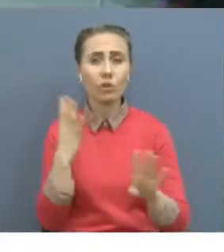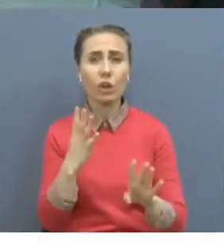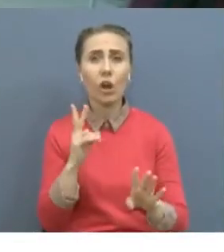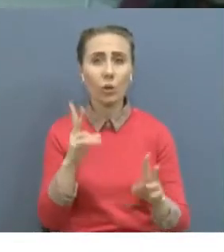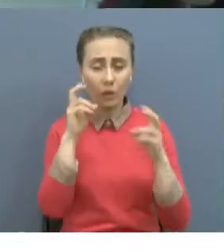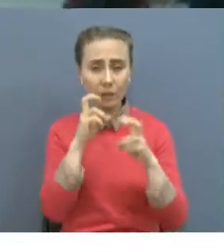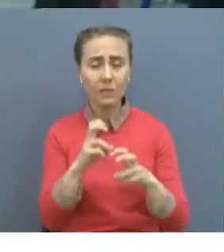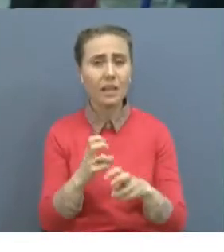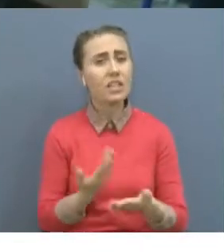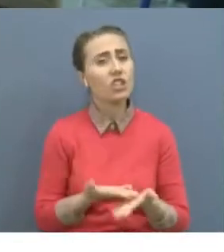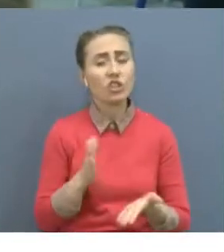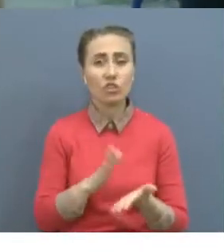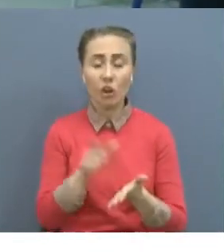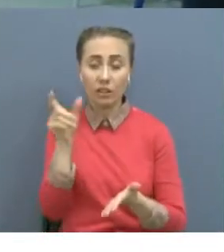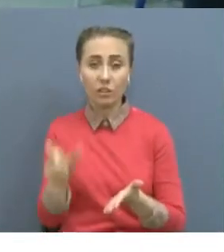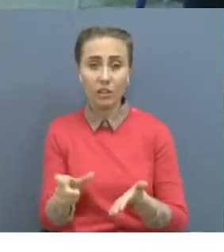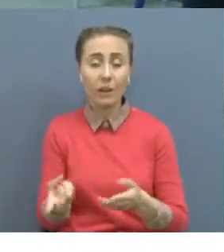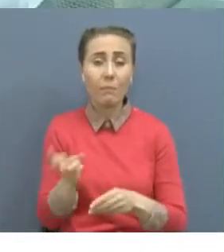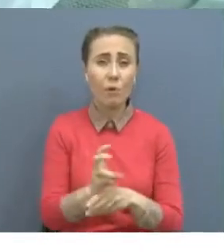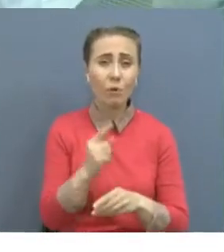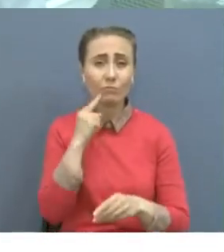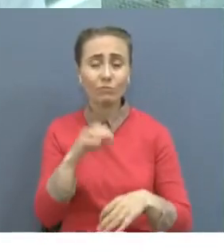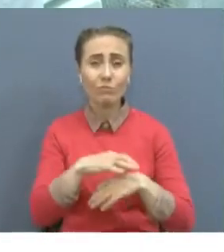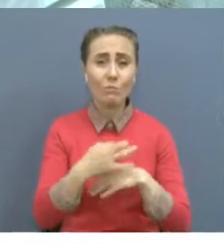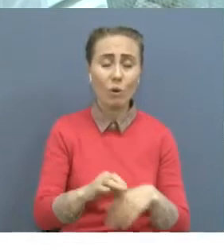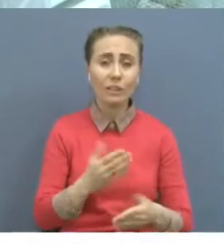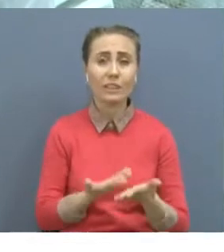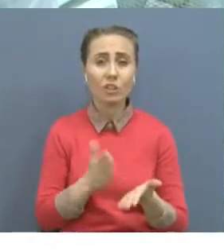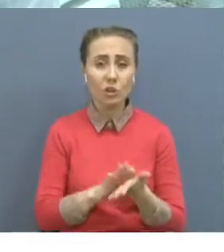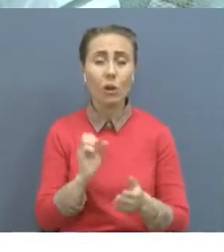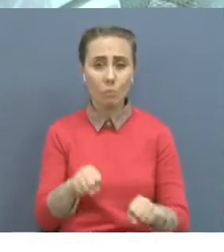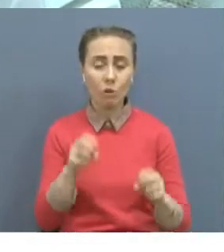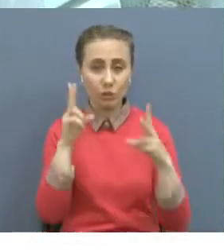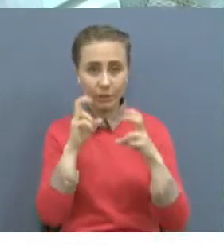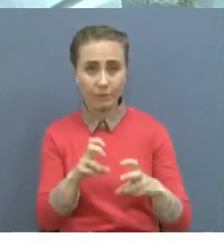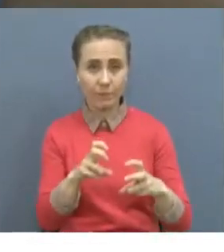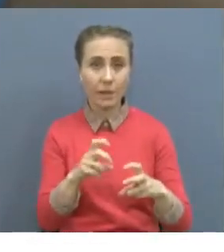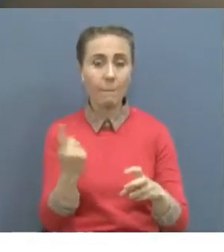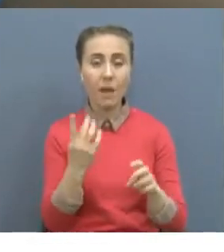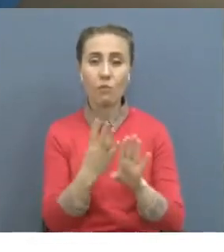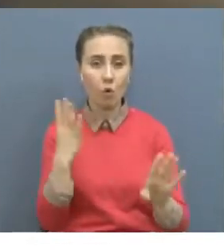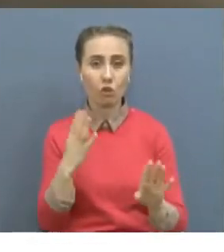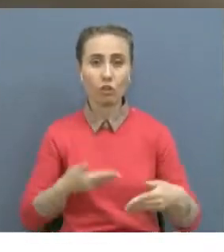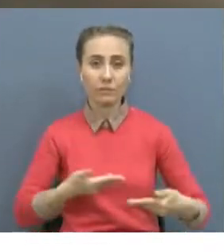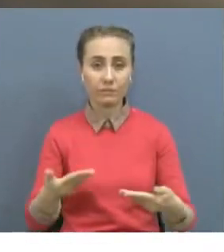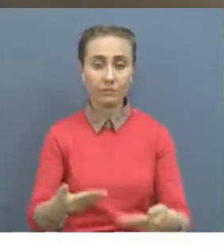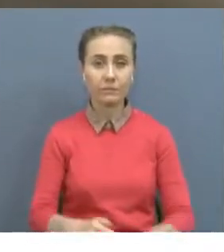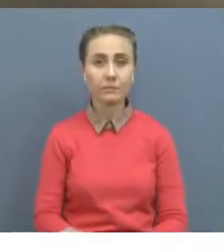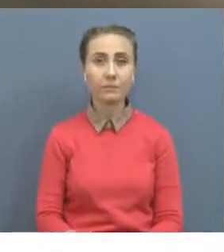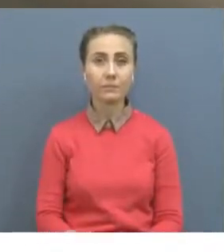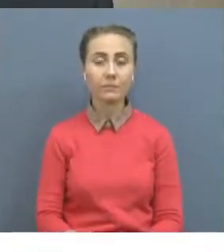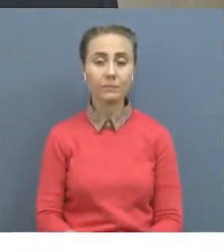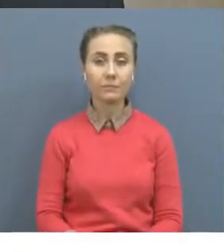кірсісті. Тісімдегі келген жандардың қарасы көп, жұмыс қызу, дәрігерлер ең алдымен сұрқаты асқынға науқастардыға бұлдауды.